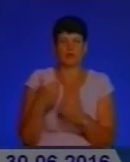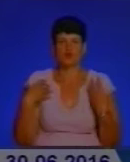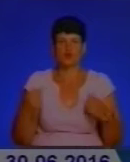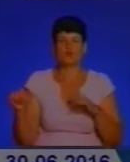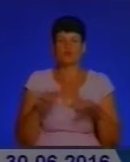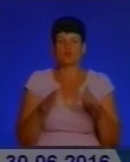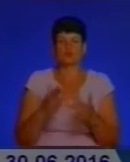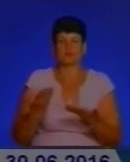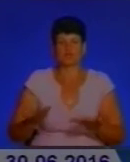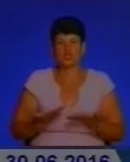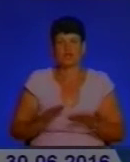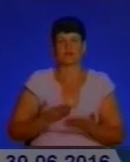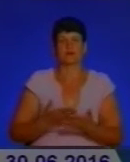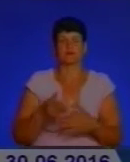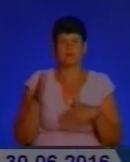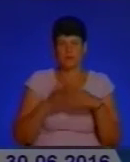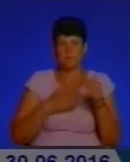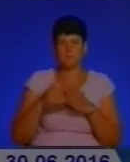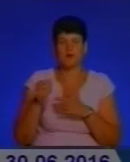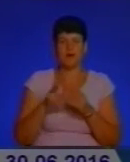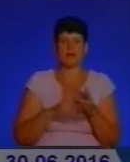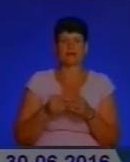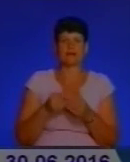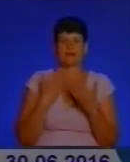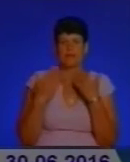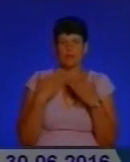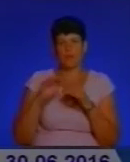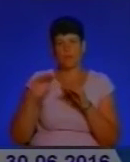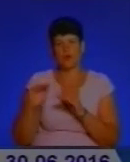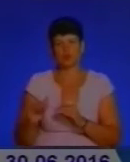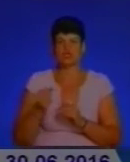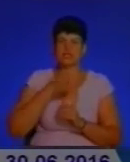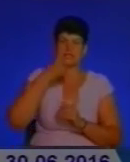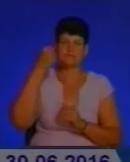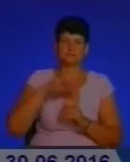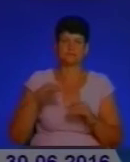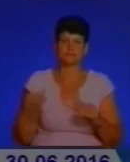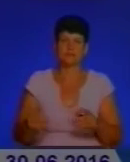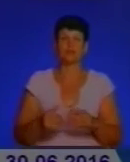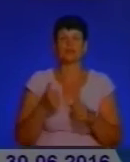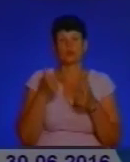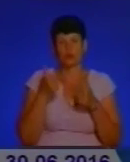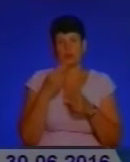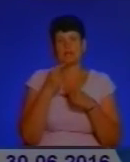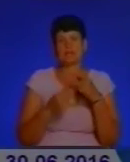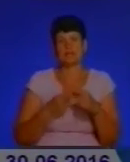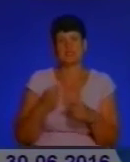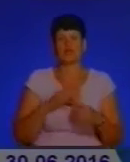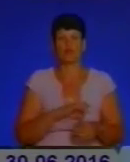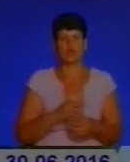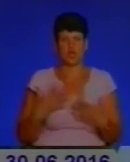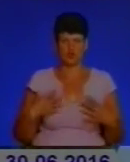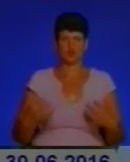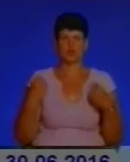науково-теоретичних знань на практиці, діалоги молодших і старших школярів – добра традиція у вихованні здорового покоління.